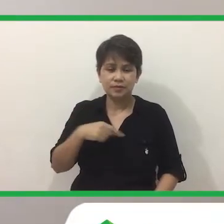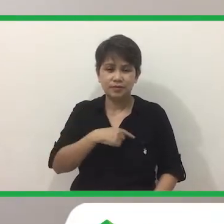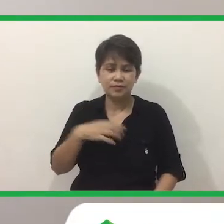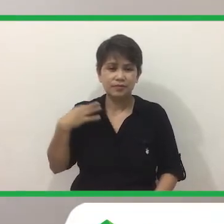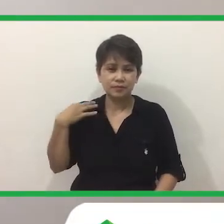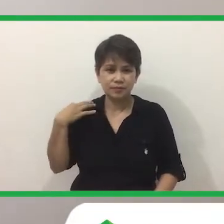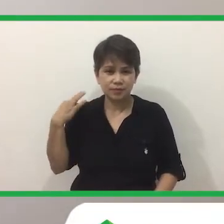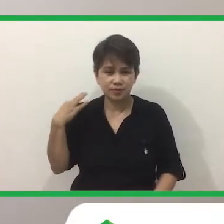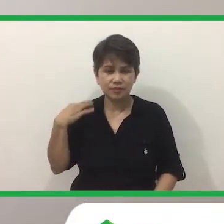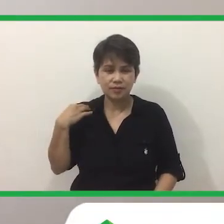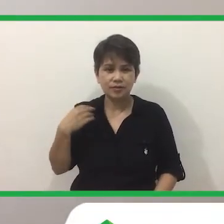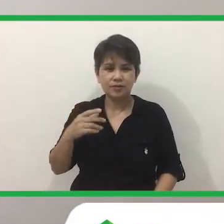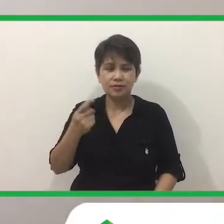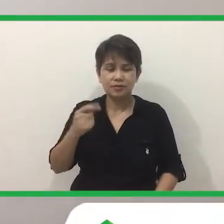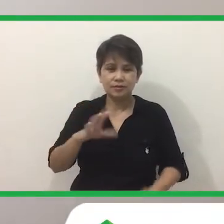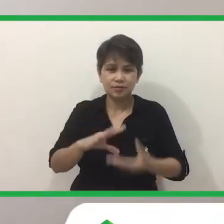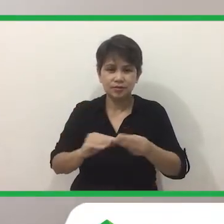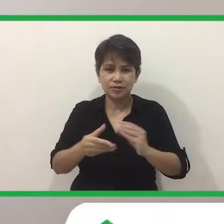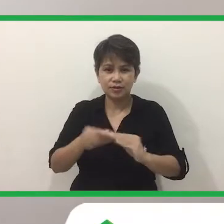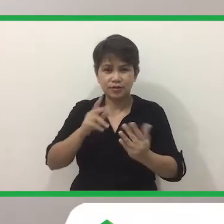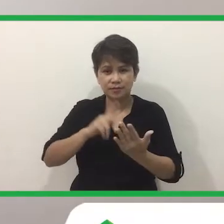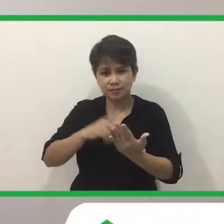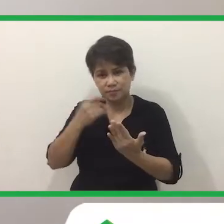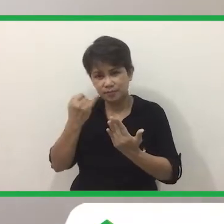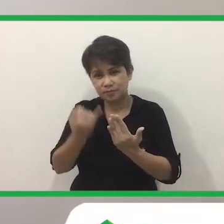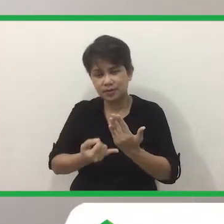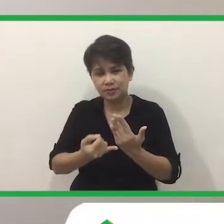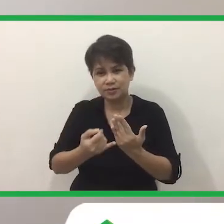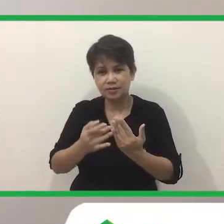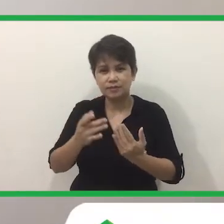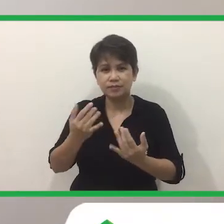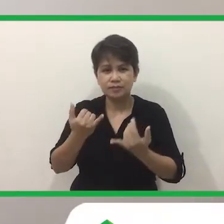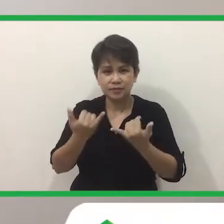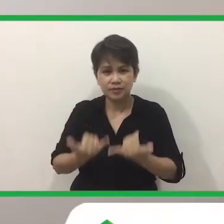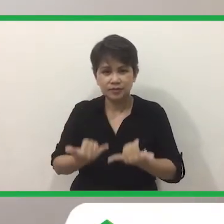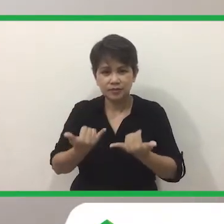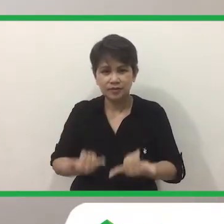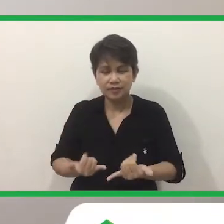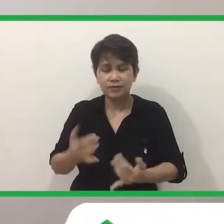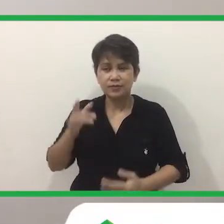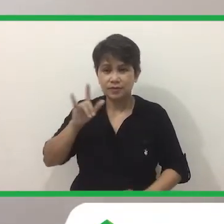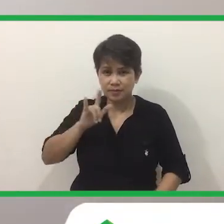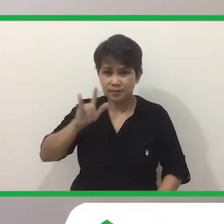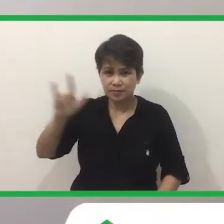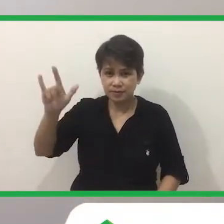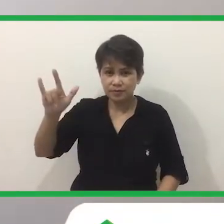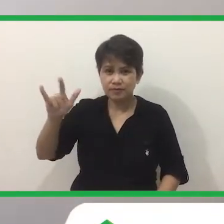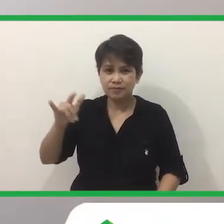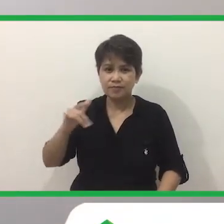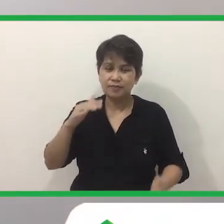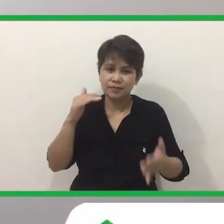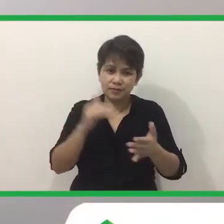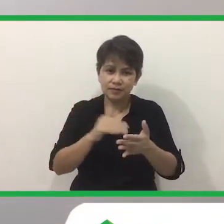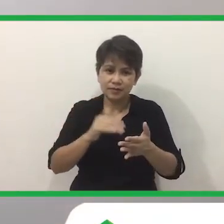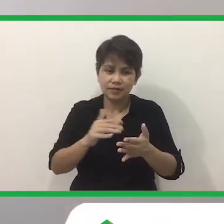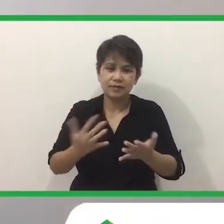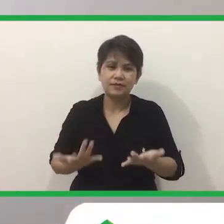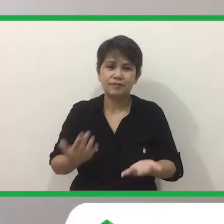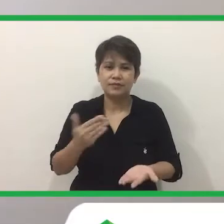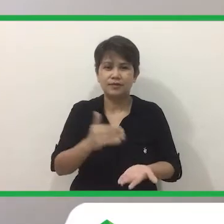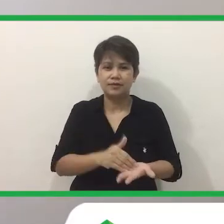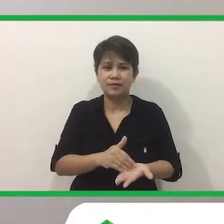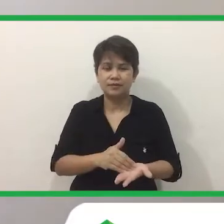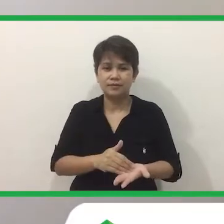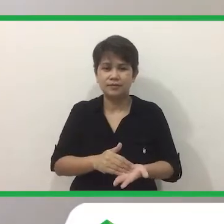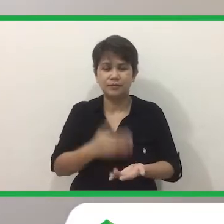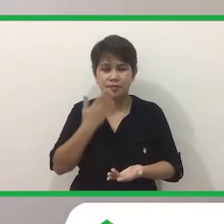Project at siya ngayon ay nasa ibang bansana, nag-aaral muli. Magandang gabi o umaga sa'yo